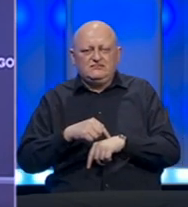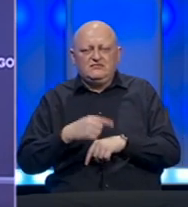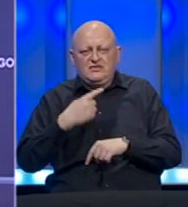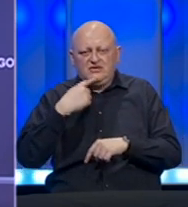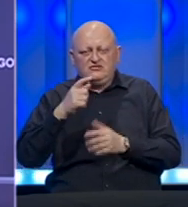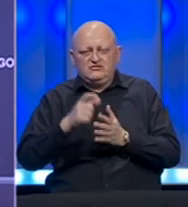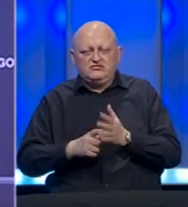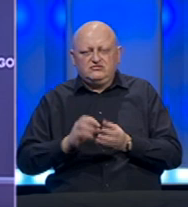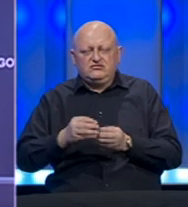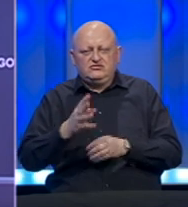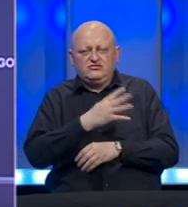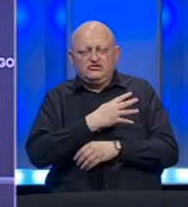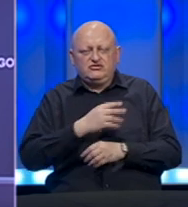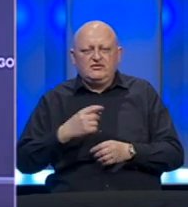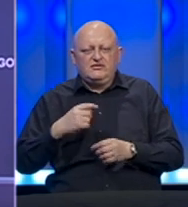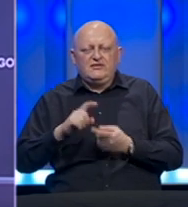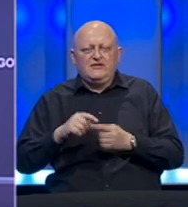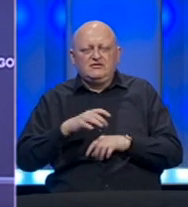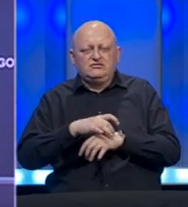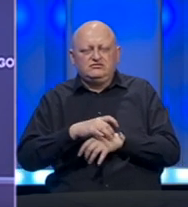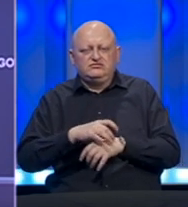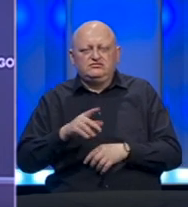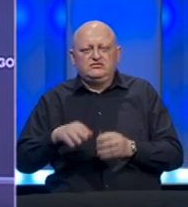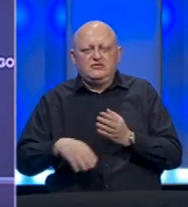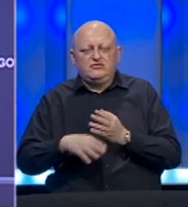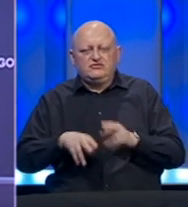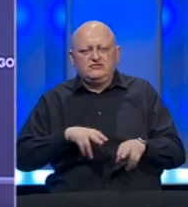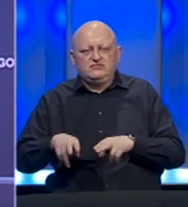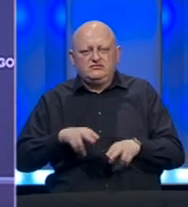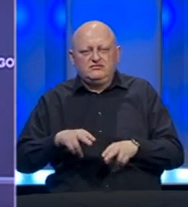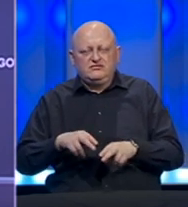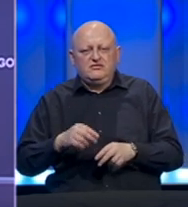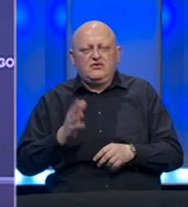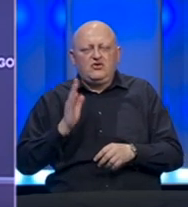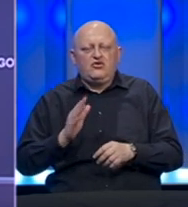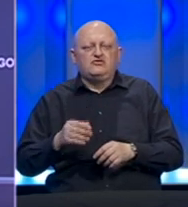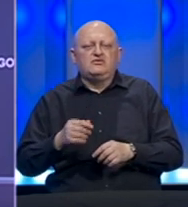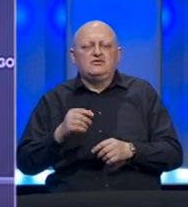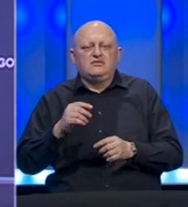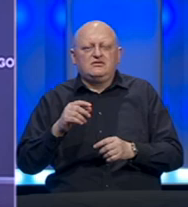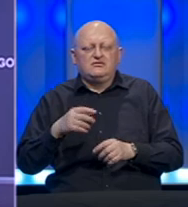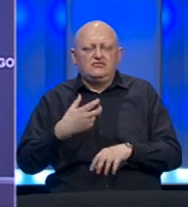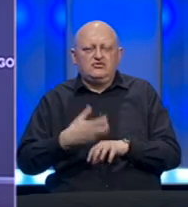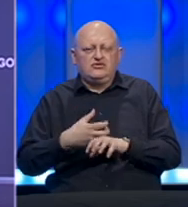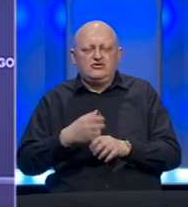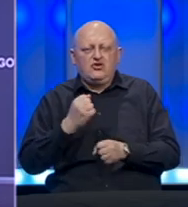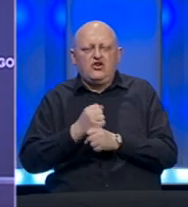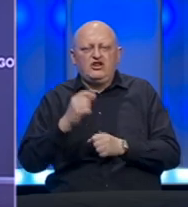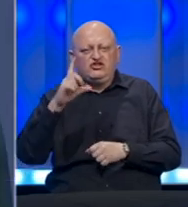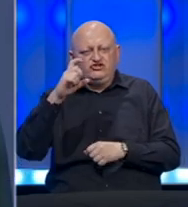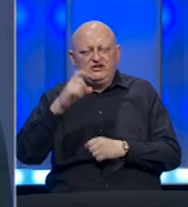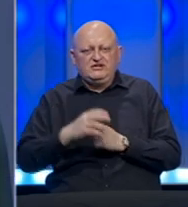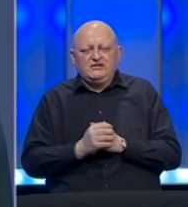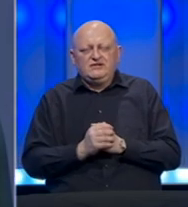Govoreći je član kriznog štaba Federalnog ministarstva zdravstva i pomoćnik ministra za javno zdravlje, gospodin primarius, doktor Goran Čerkez.